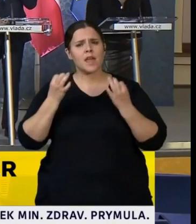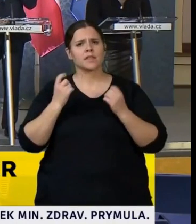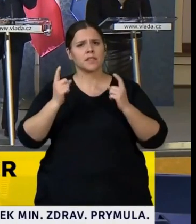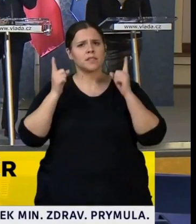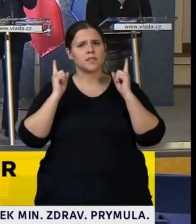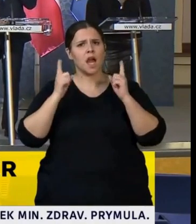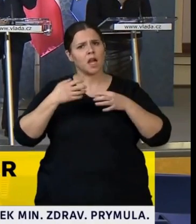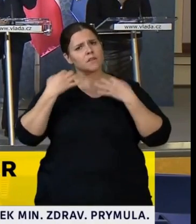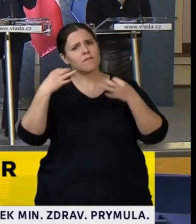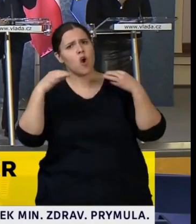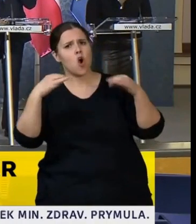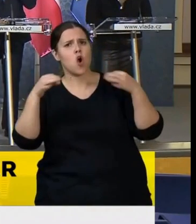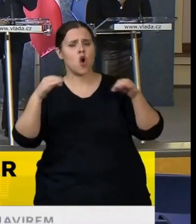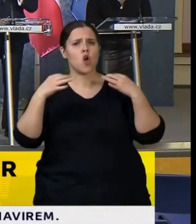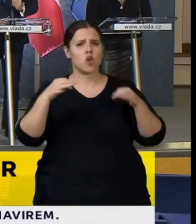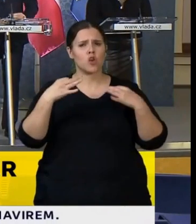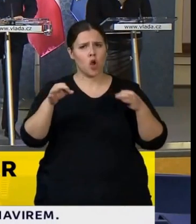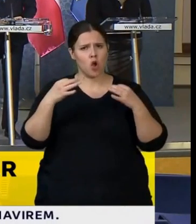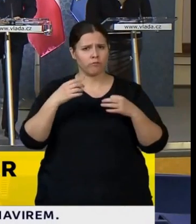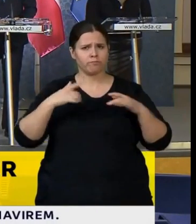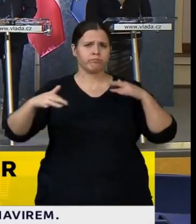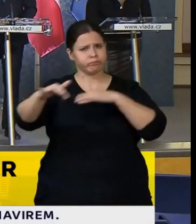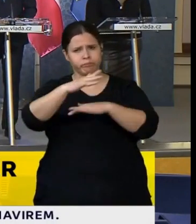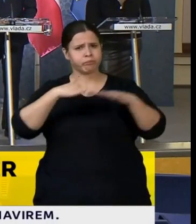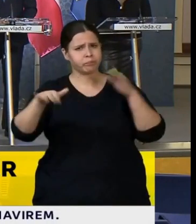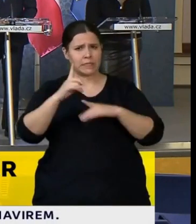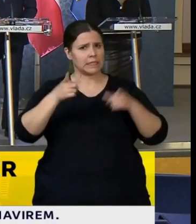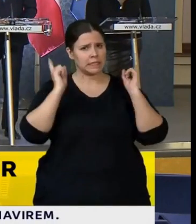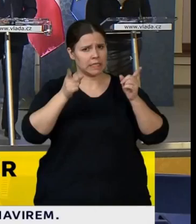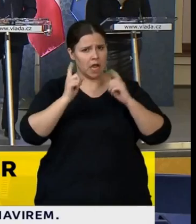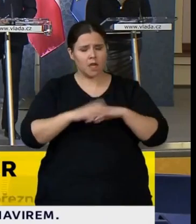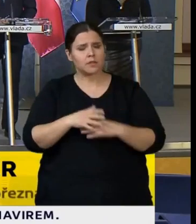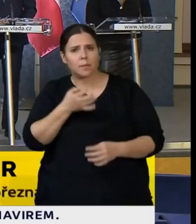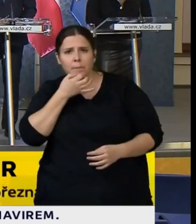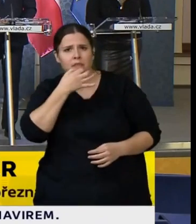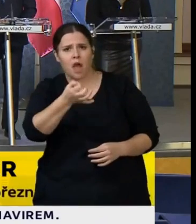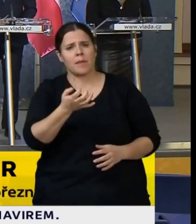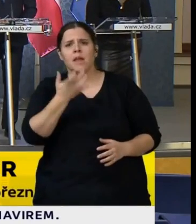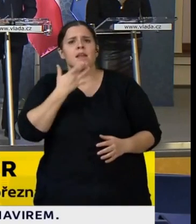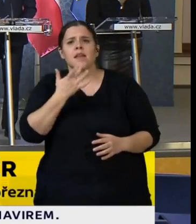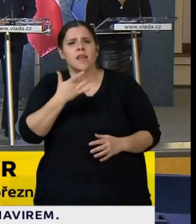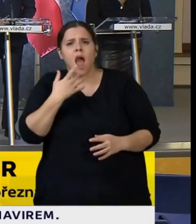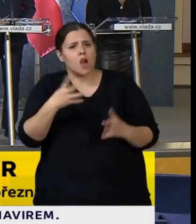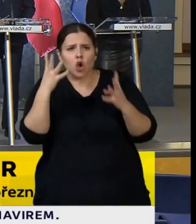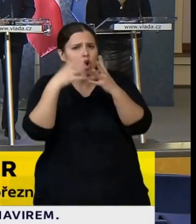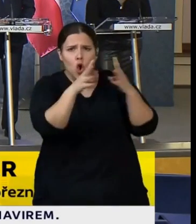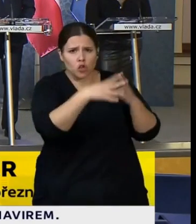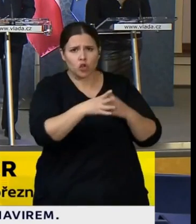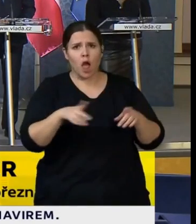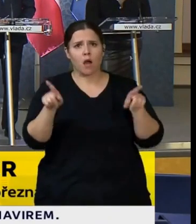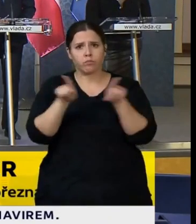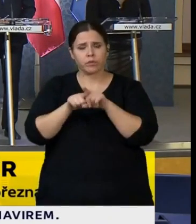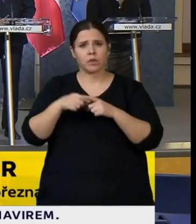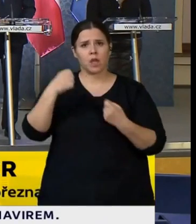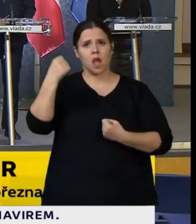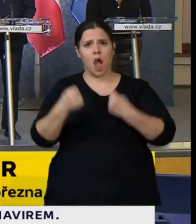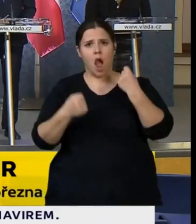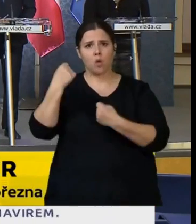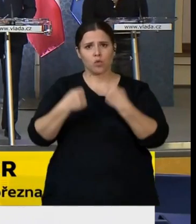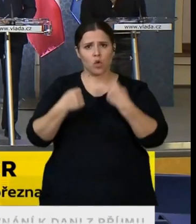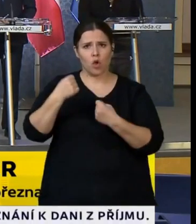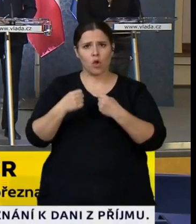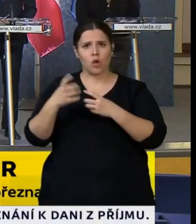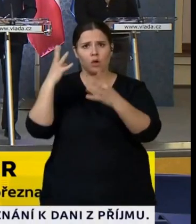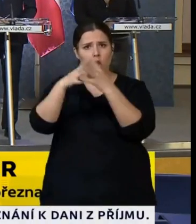mají lidé prokázat, že jsou na cestě do práce či na nákup? Jak budou vypadat případné kontroly na silnicích? Já vás prosím ještě jednou